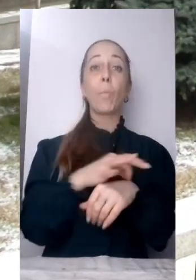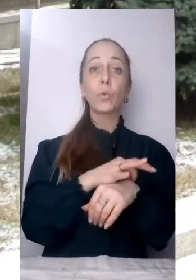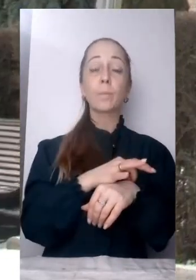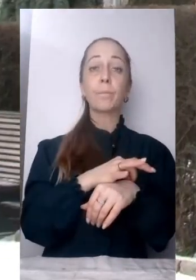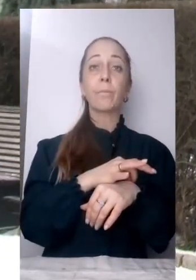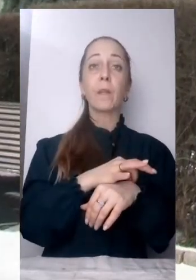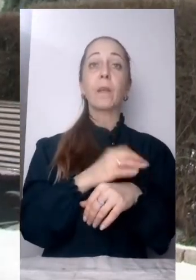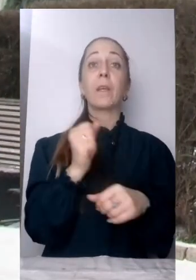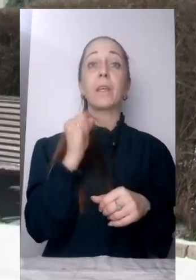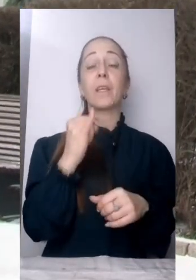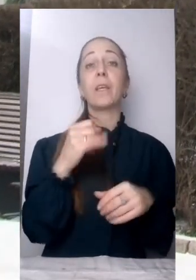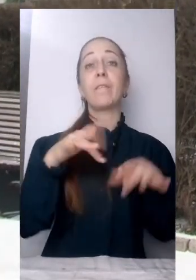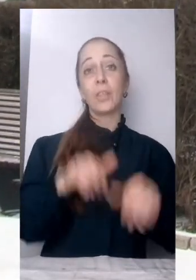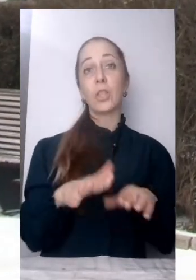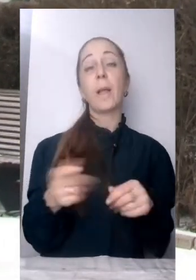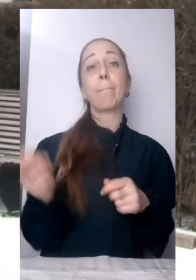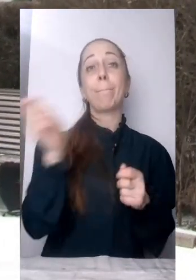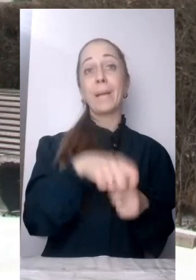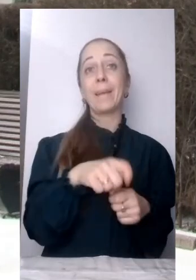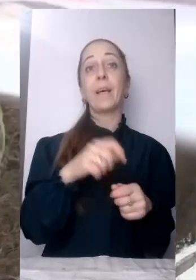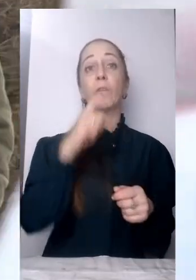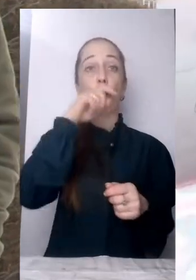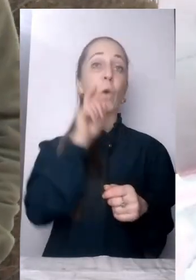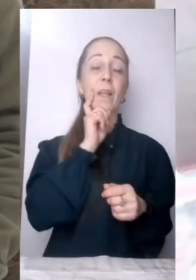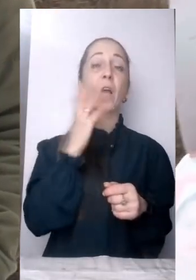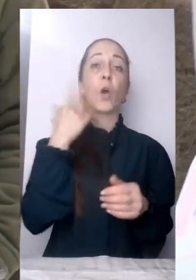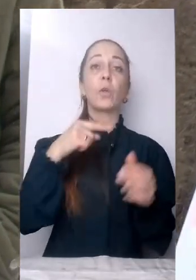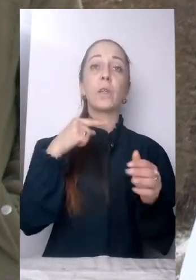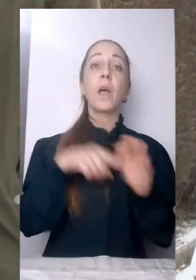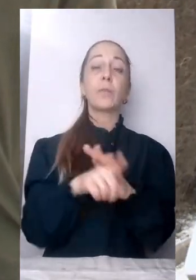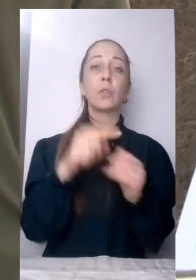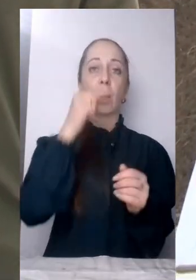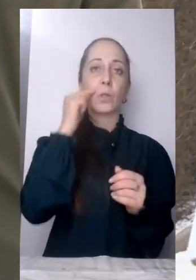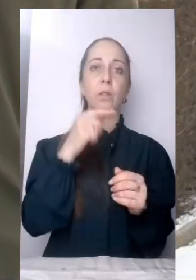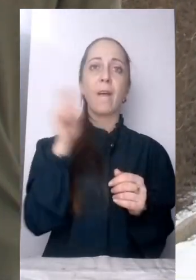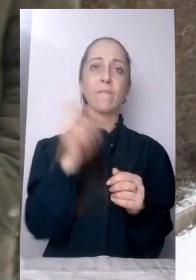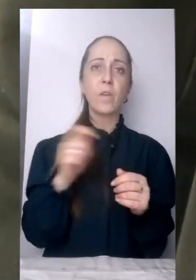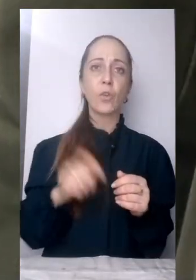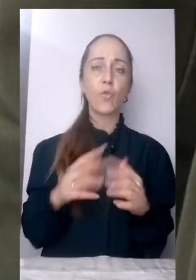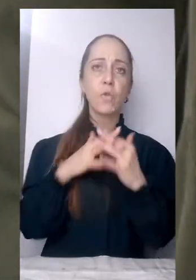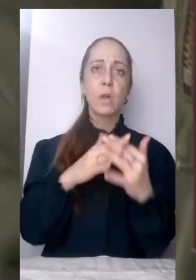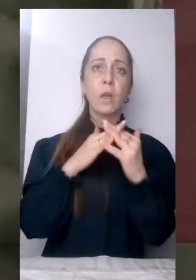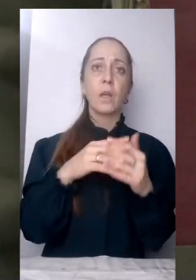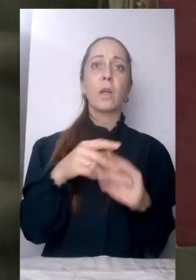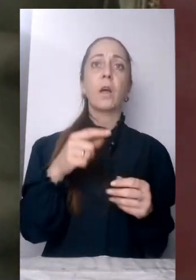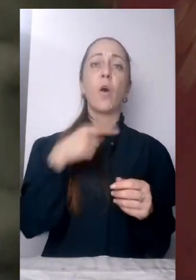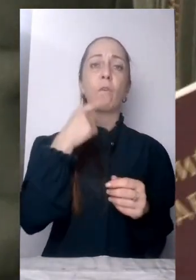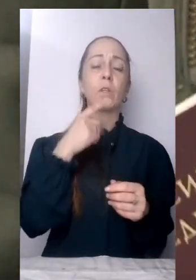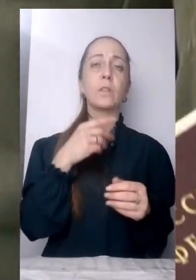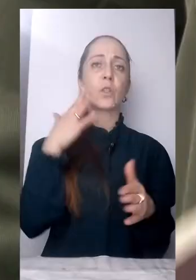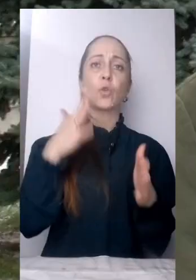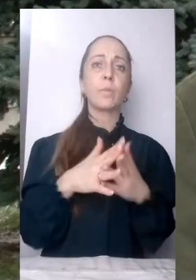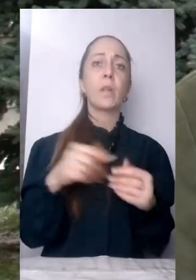переїхати сюди. Коли Росія почала повномасштабну війну проти України, говорить зрозуміло, що не хоче мати нічого спільного з цією